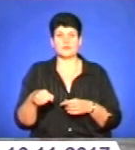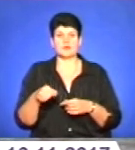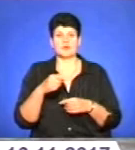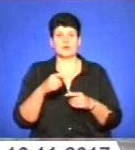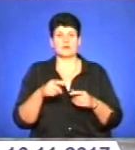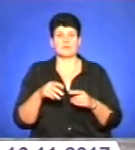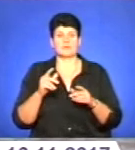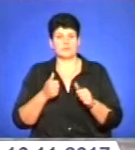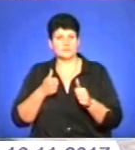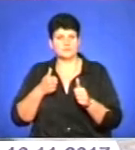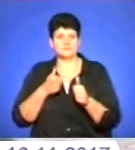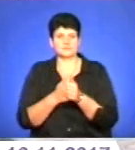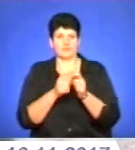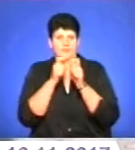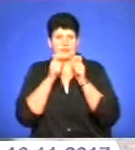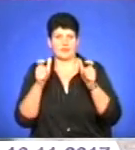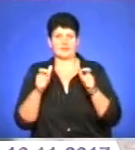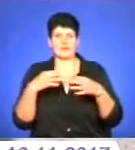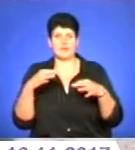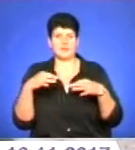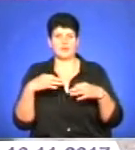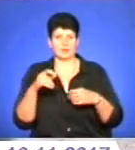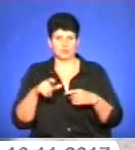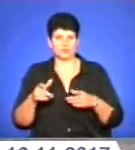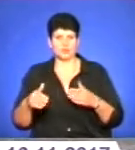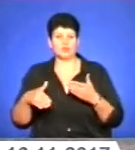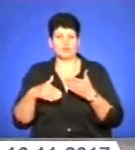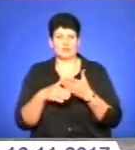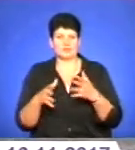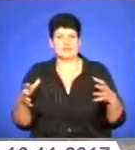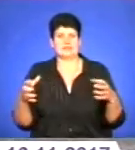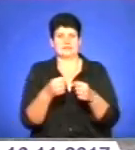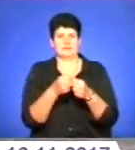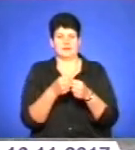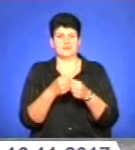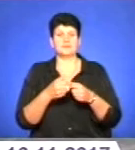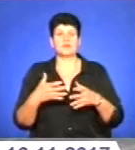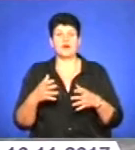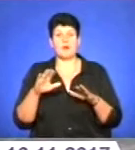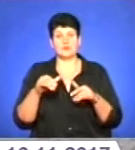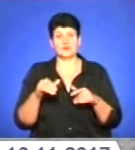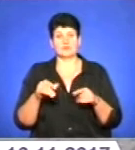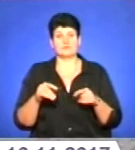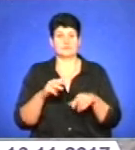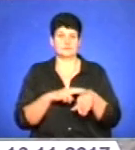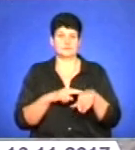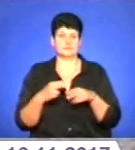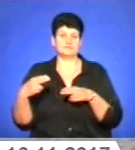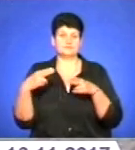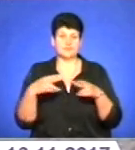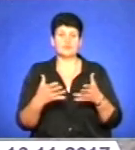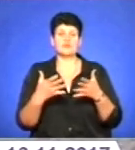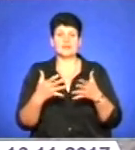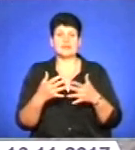допомогу. Небайдучі люди відгукнулися. Грабіжника нас догнали вже на проїжджій частині дороги. Згодом його затримали поліцейські. З